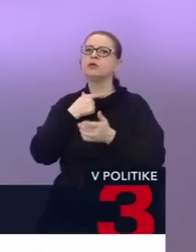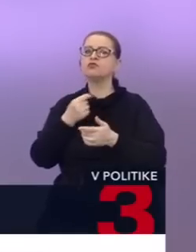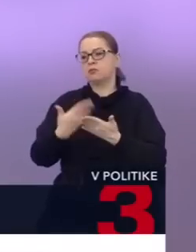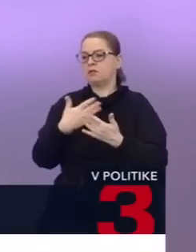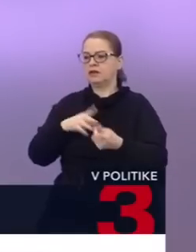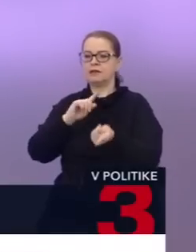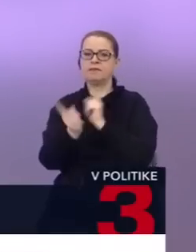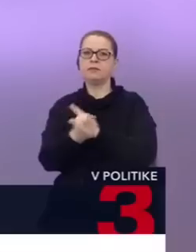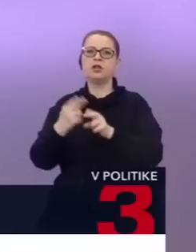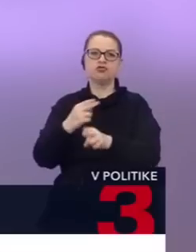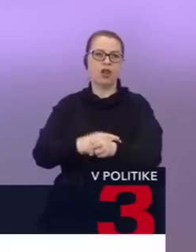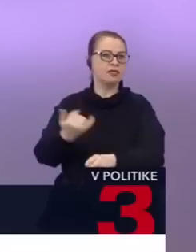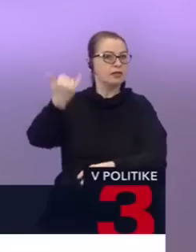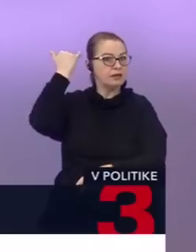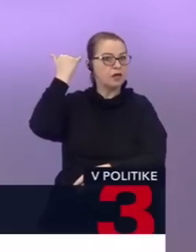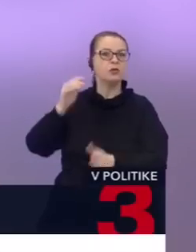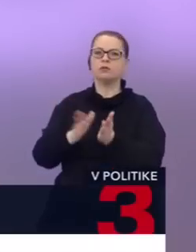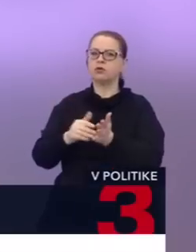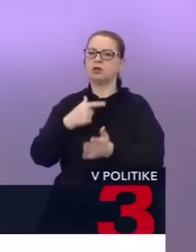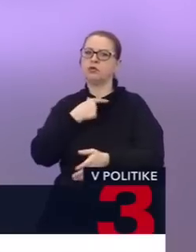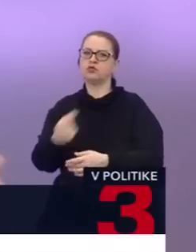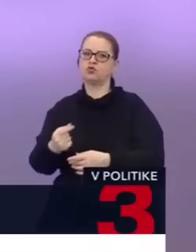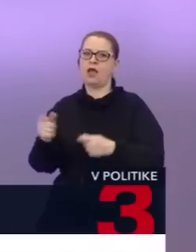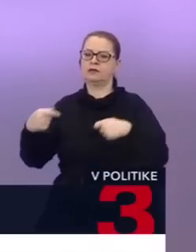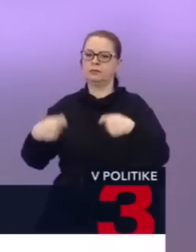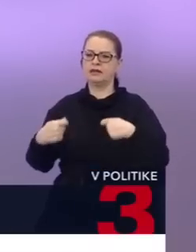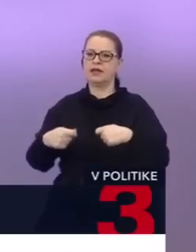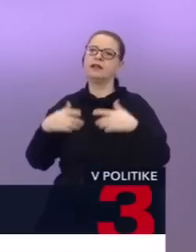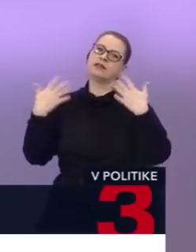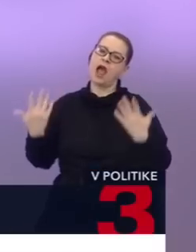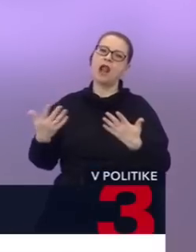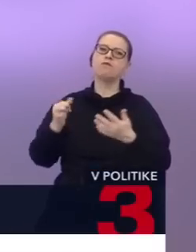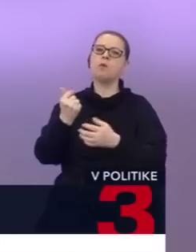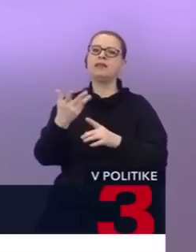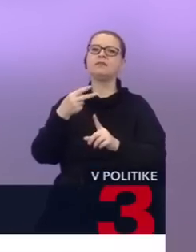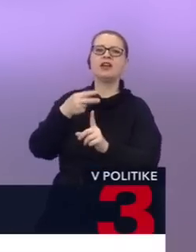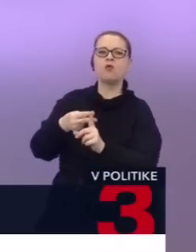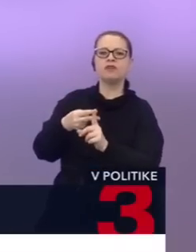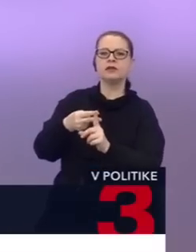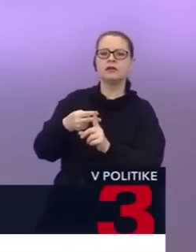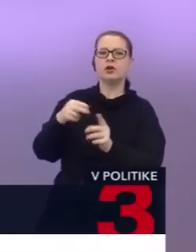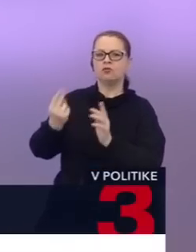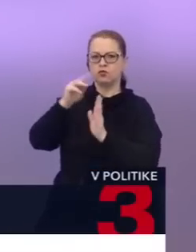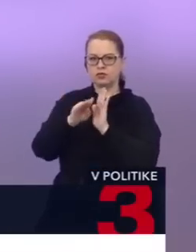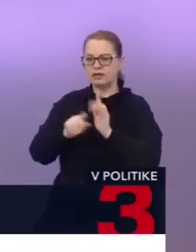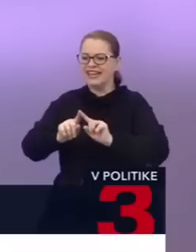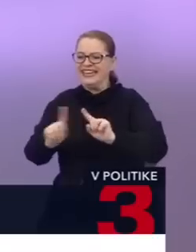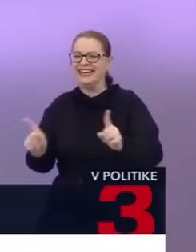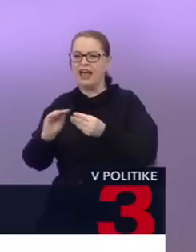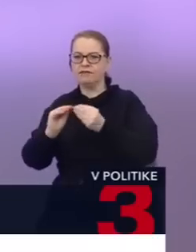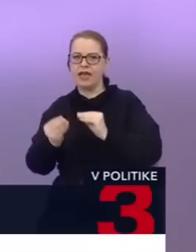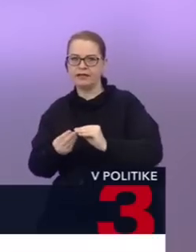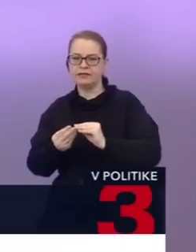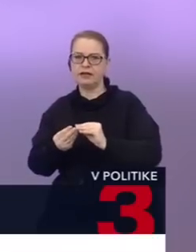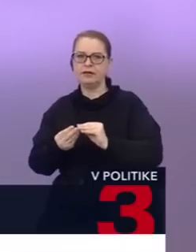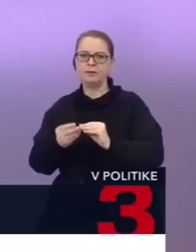tajomníka, už potrebujem súhlas pani prezidentky. Alebo potom je písmeno R v ústave, ktorá hovorí, že iné veci, ktoré ustanovuje zákon a nie sú vymenované priamo